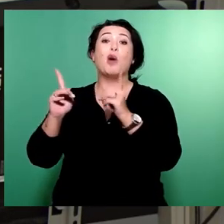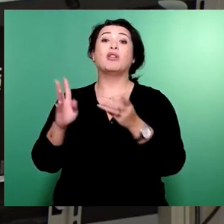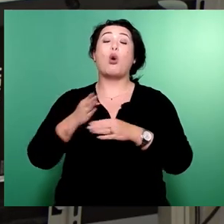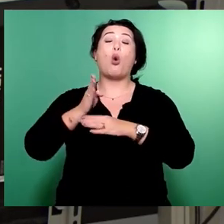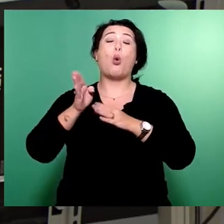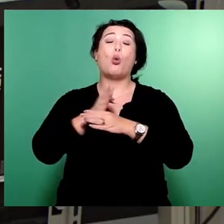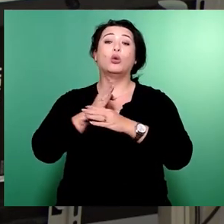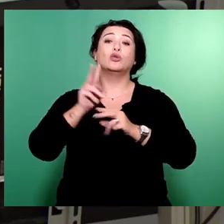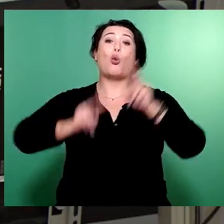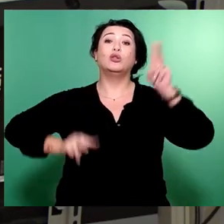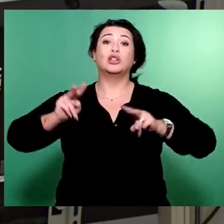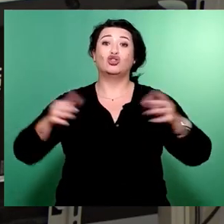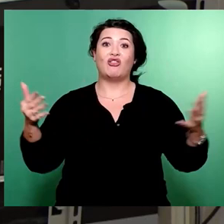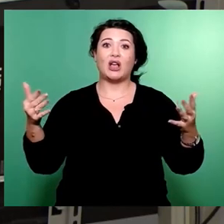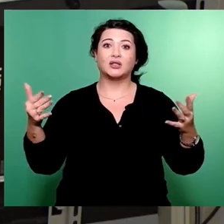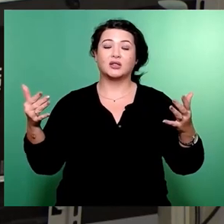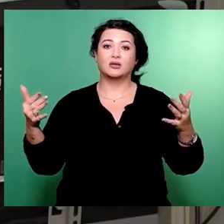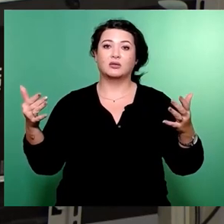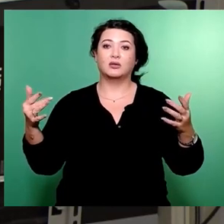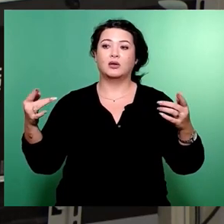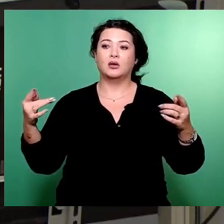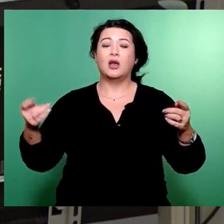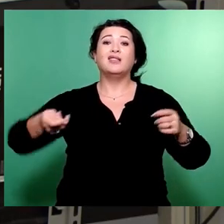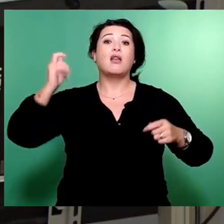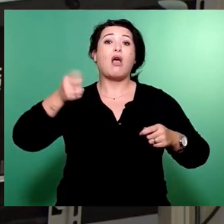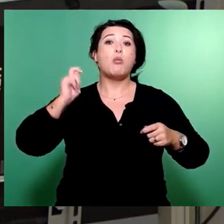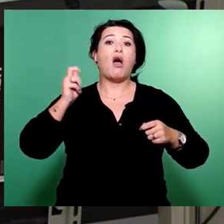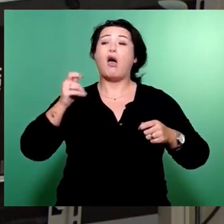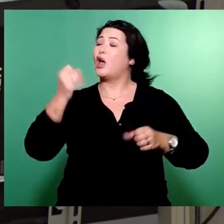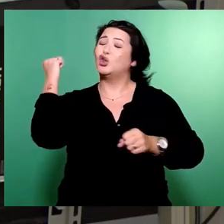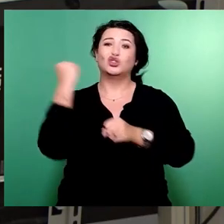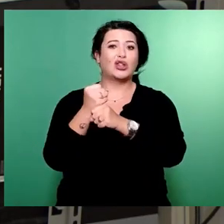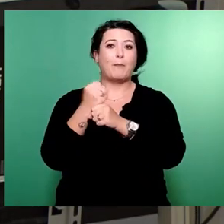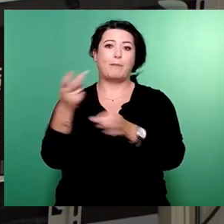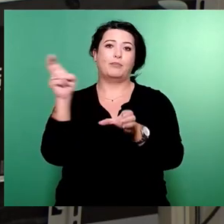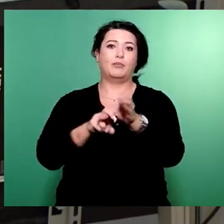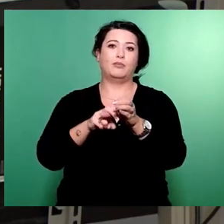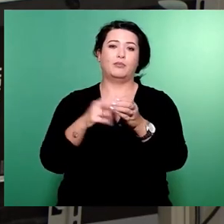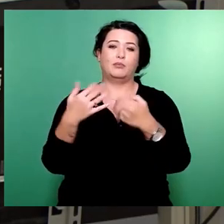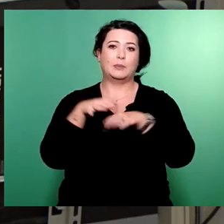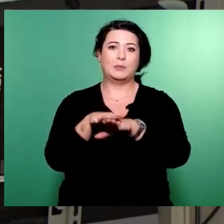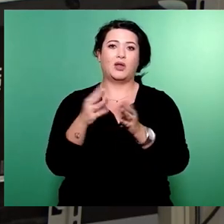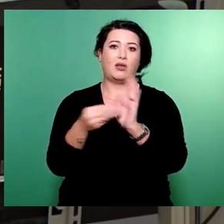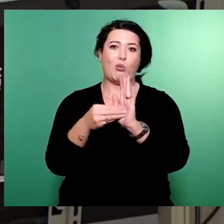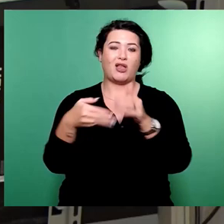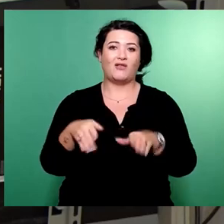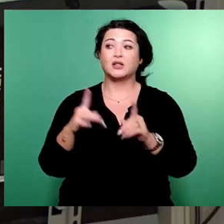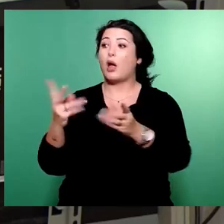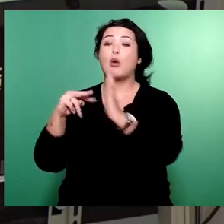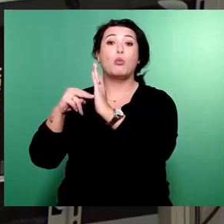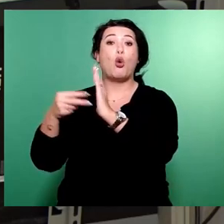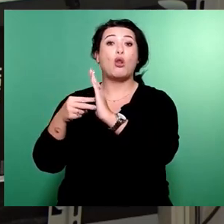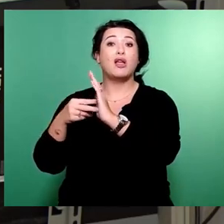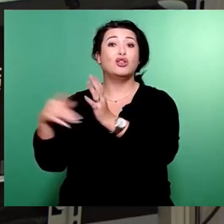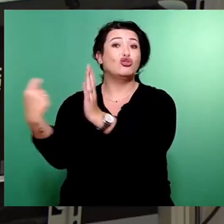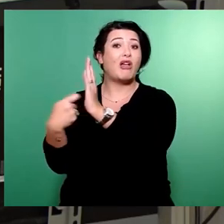Die Kämmerei war stets einbezogen in diese Beratungen. Die Kämmerei hat nicht eine politische Bewertung vorgenommen, sondern